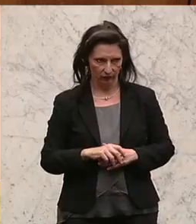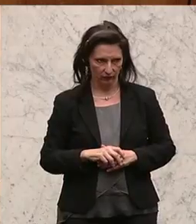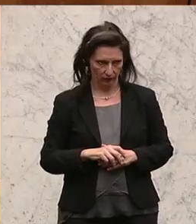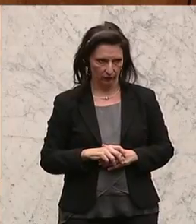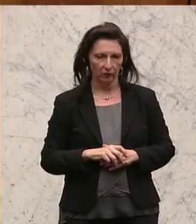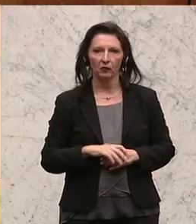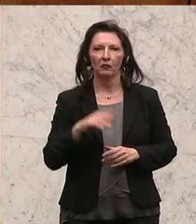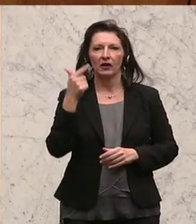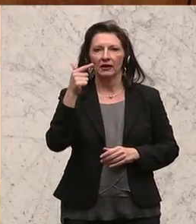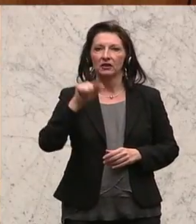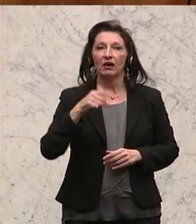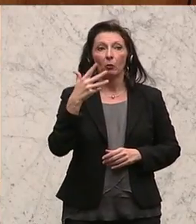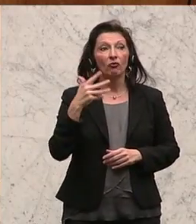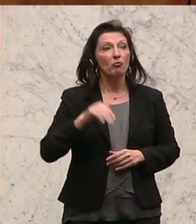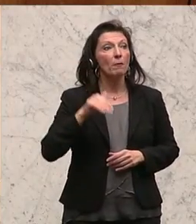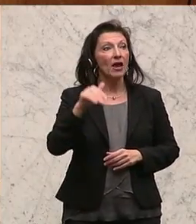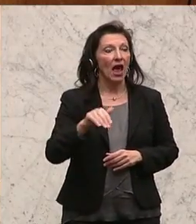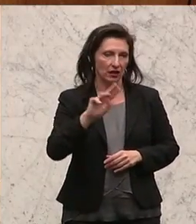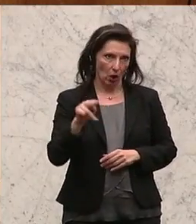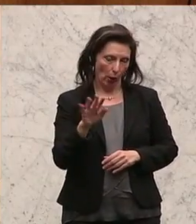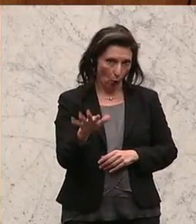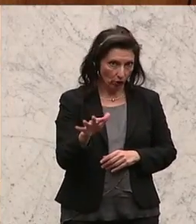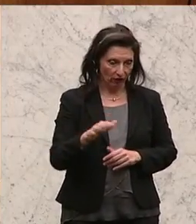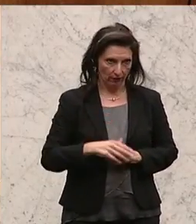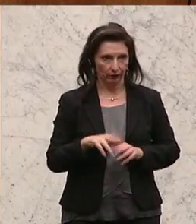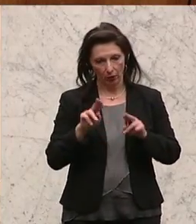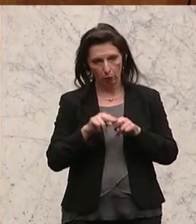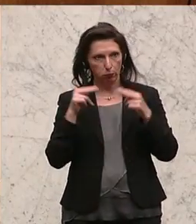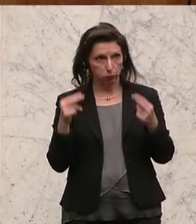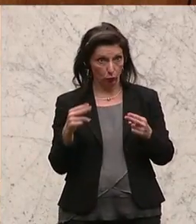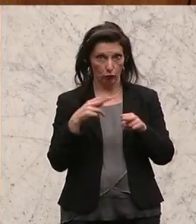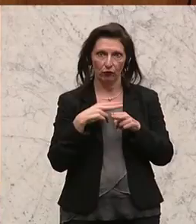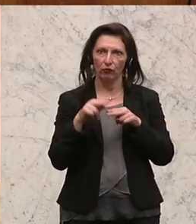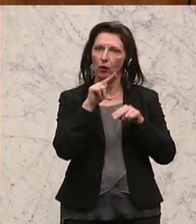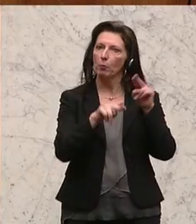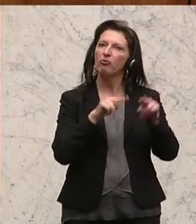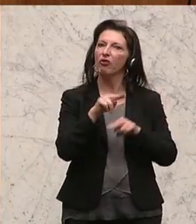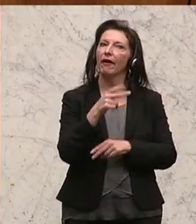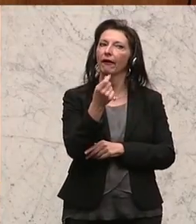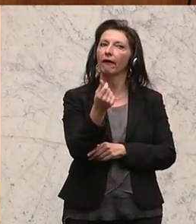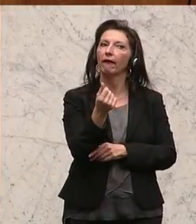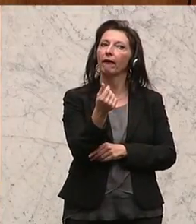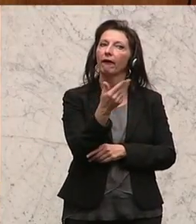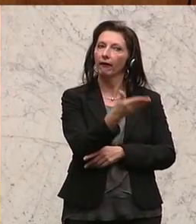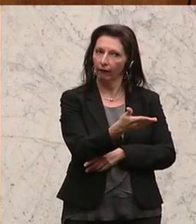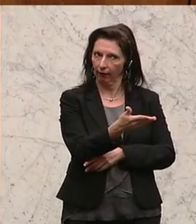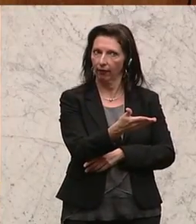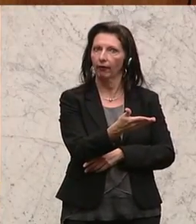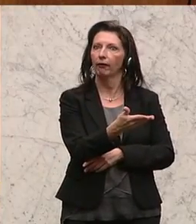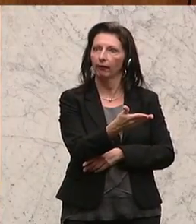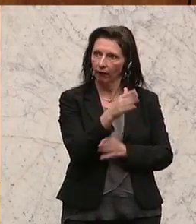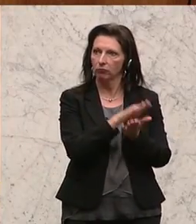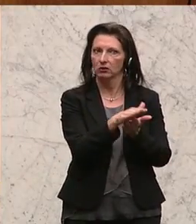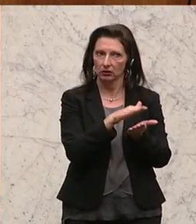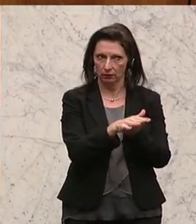Rund 2,5 Milliarden Euro wendet der Bund für Pflegegeldbezieherinnen und Pflegegeldbezieher aus.